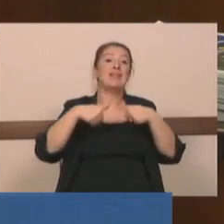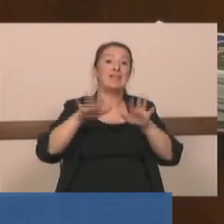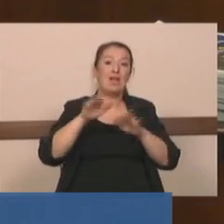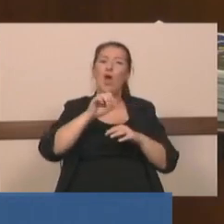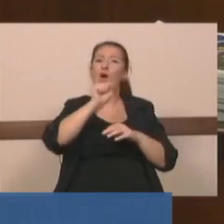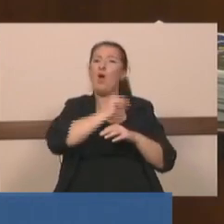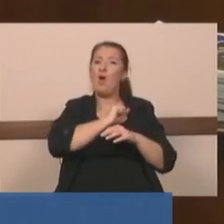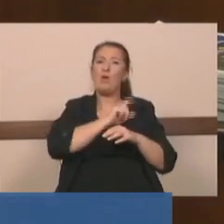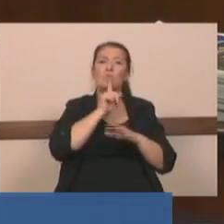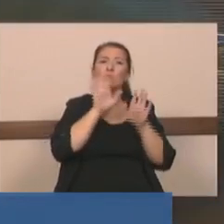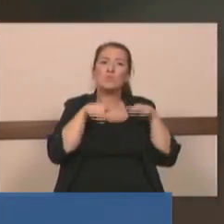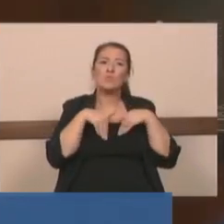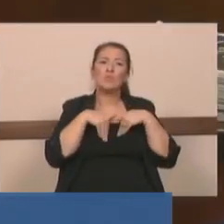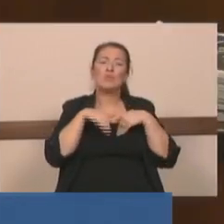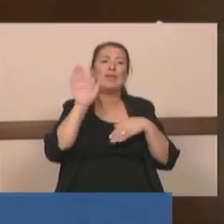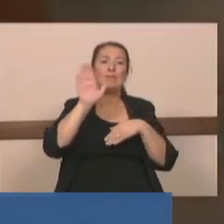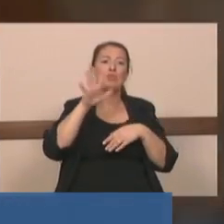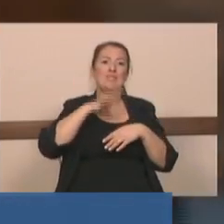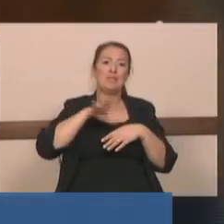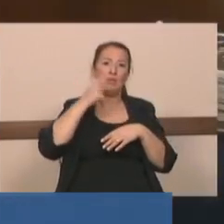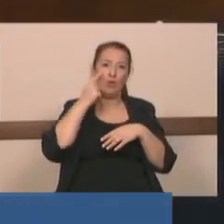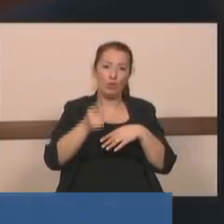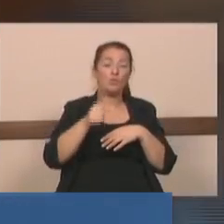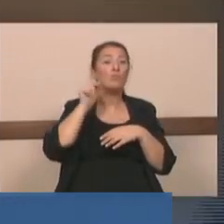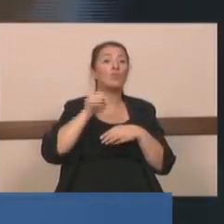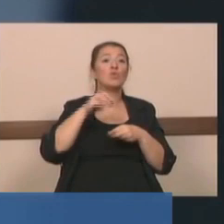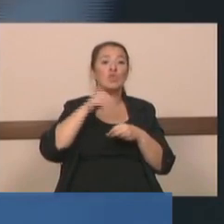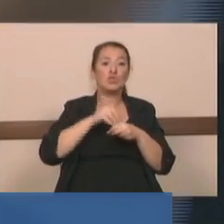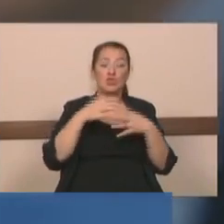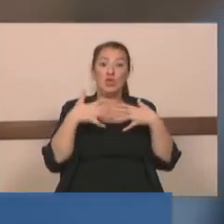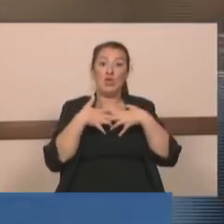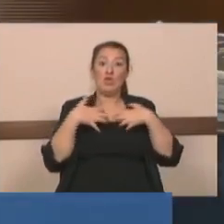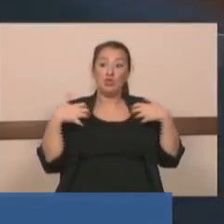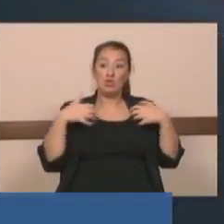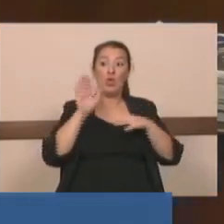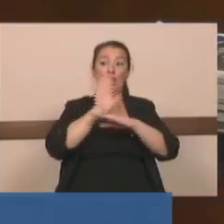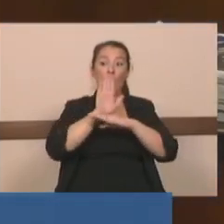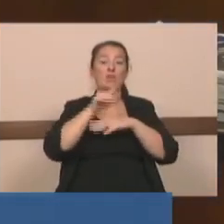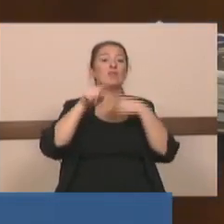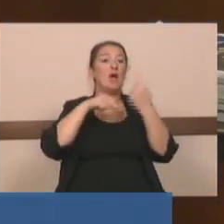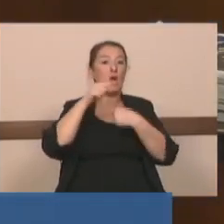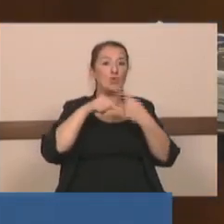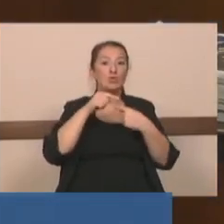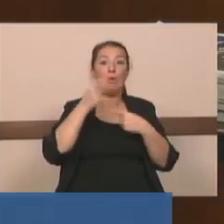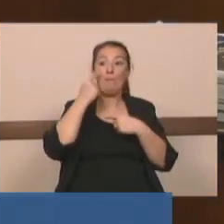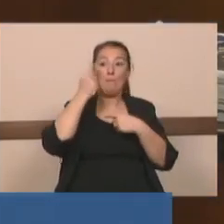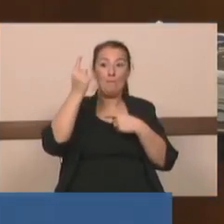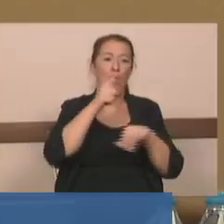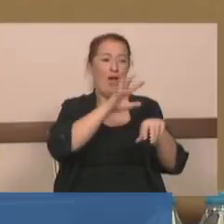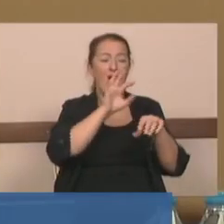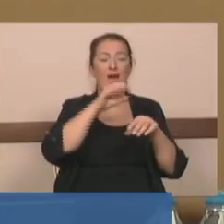demokrasiyi istediğinizi gösteriyor. Bunun için cesur demokrasi arıyorsanız bak buradaki gruba bakabilirsiniz.